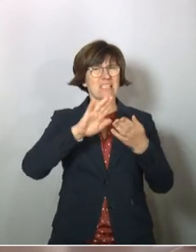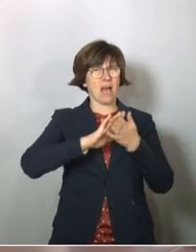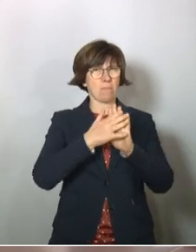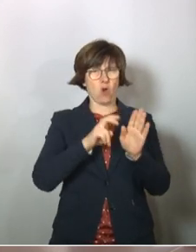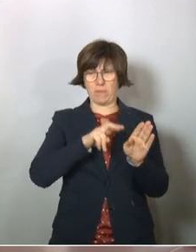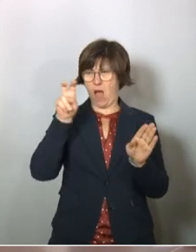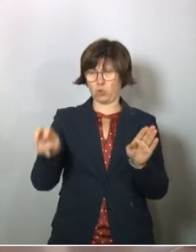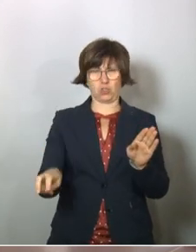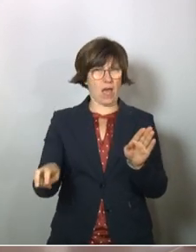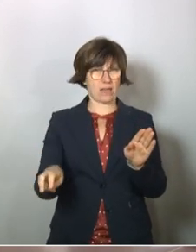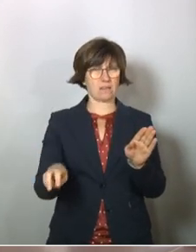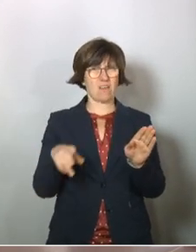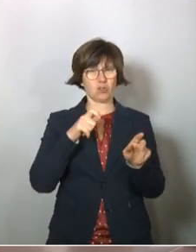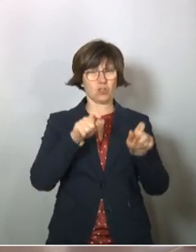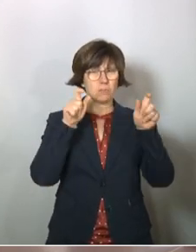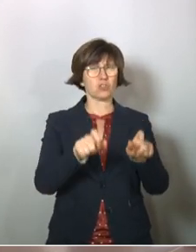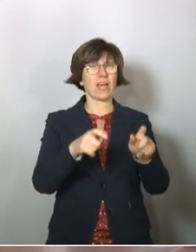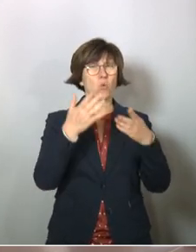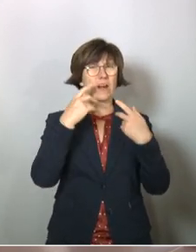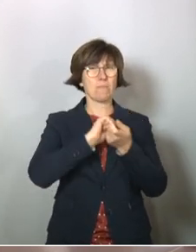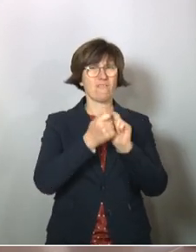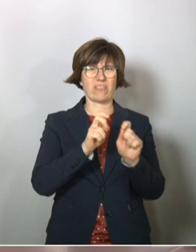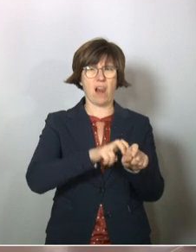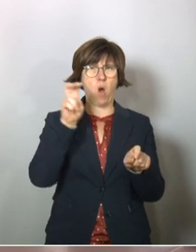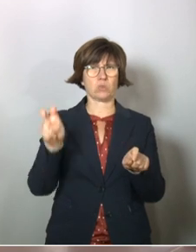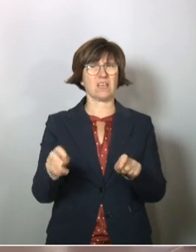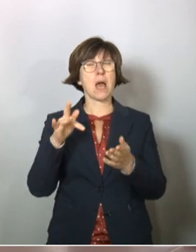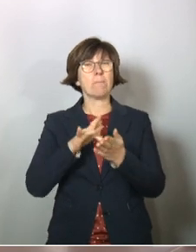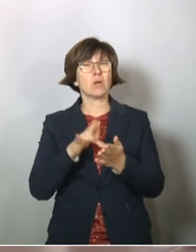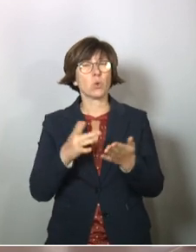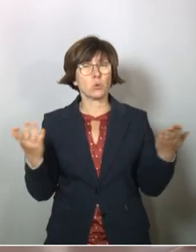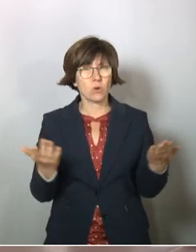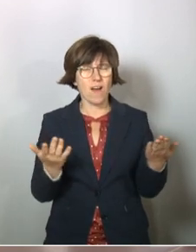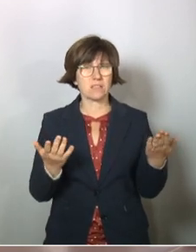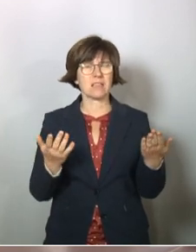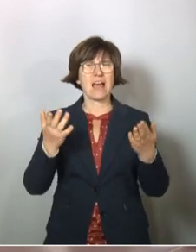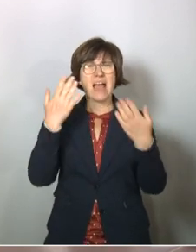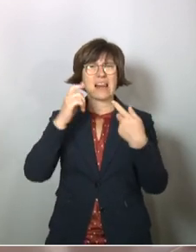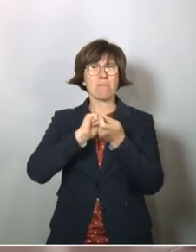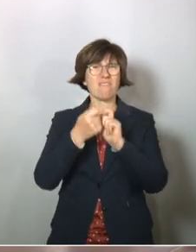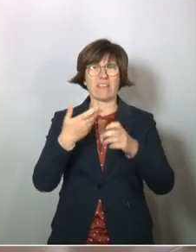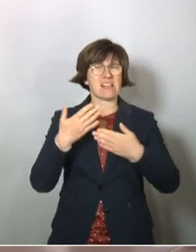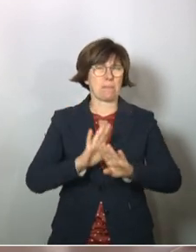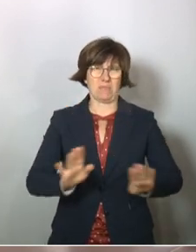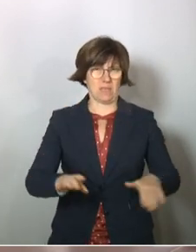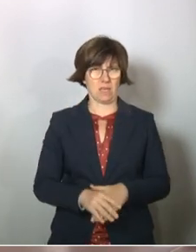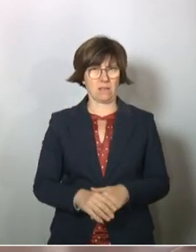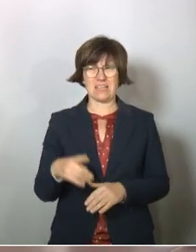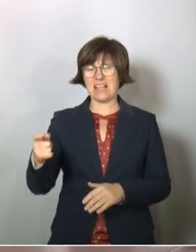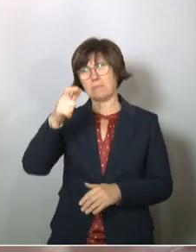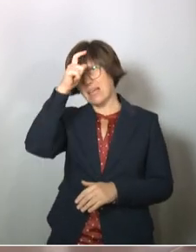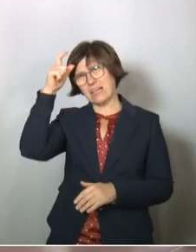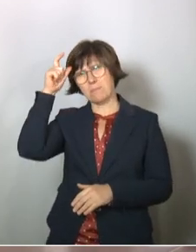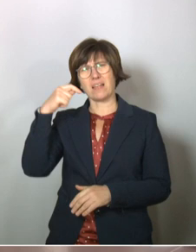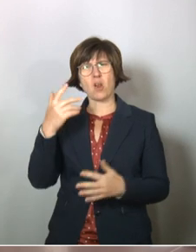zur Verhinderung oder wenigstens Beschränkung des Klimawandels aus mit der Begründung, dass es einen Klimawandel gar nicht gibt. Er ist ja ein